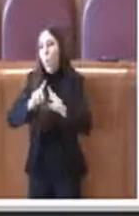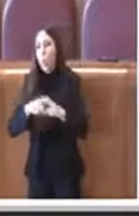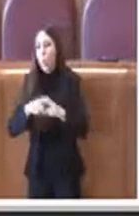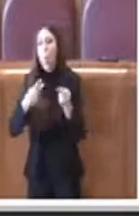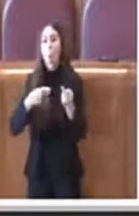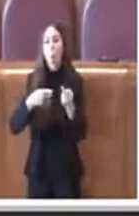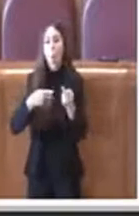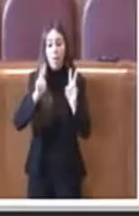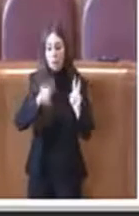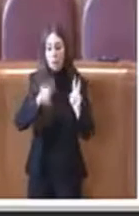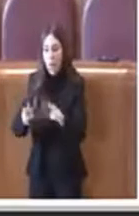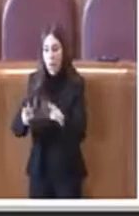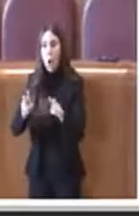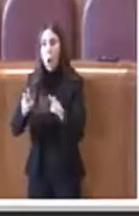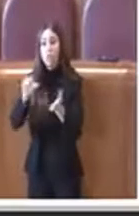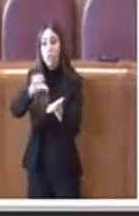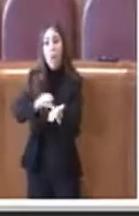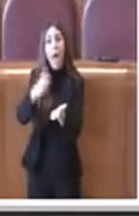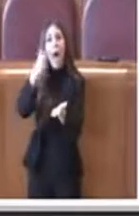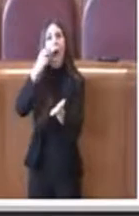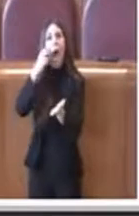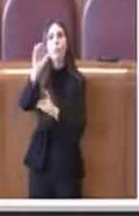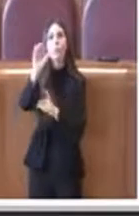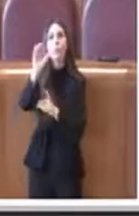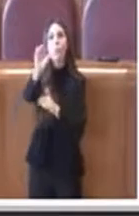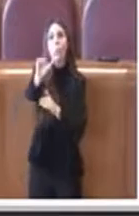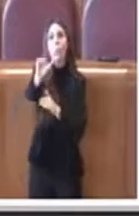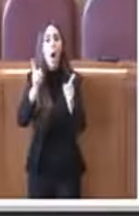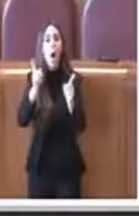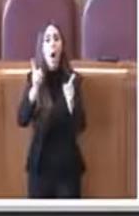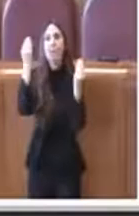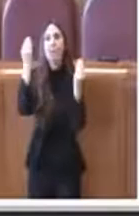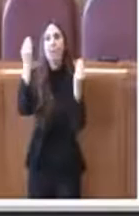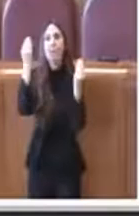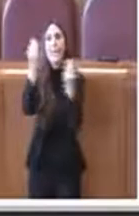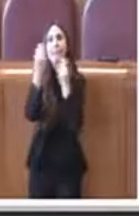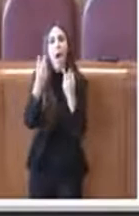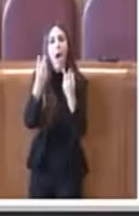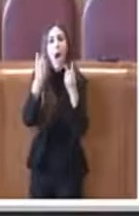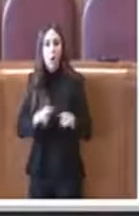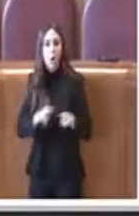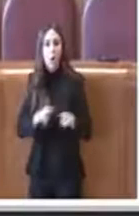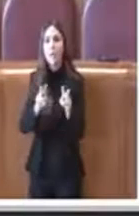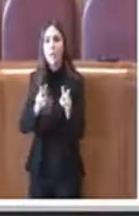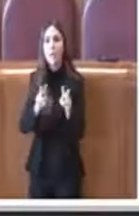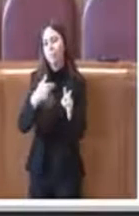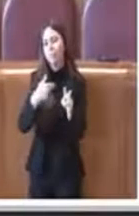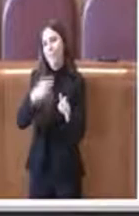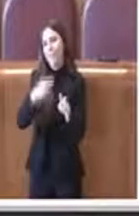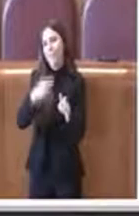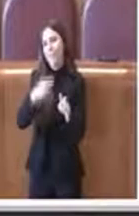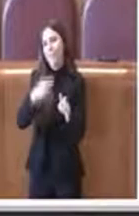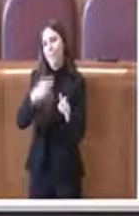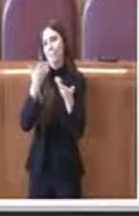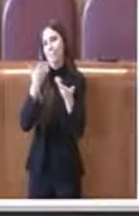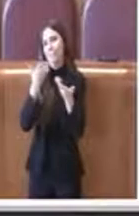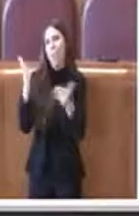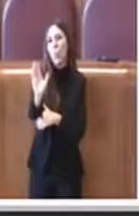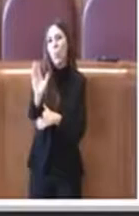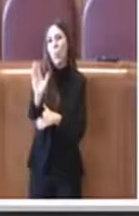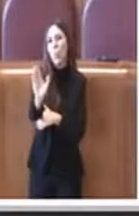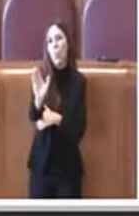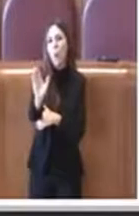sul futuro del centro carni che peraltro è un futuro che riguarda